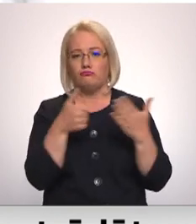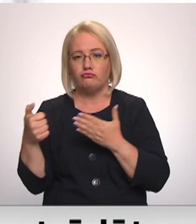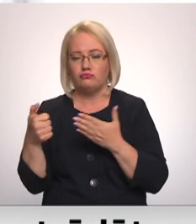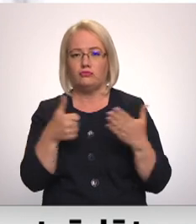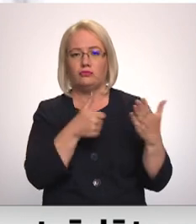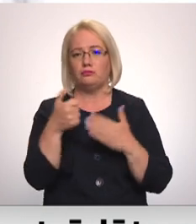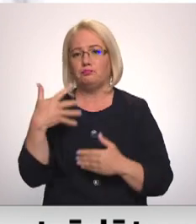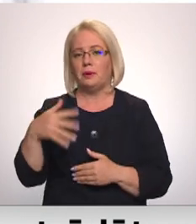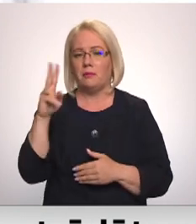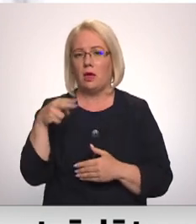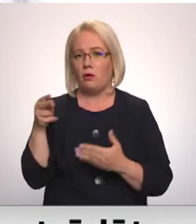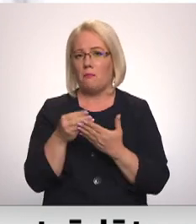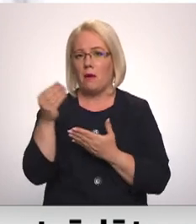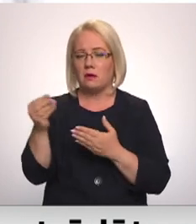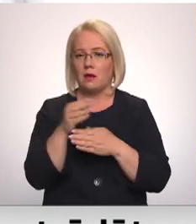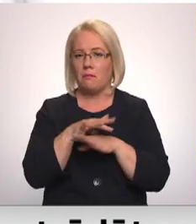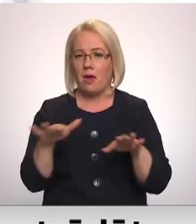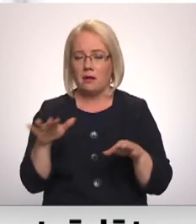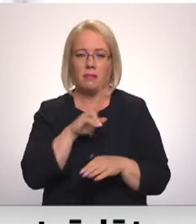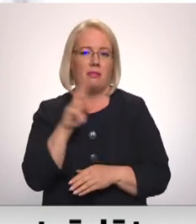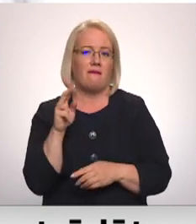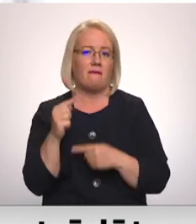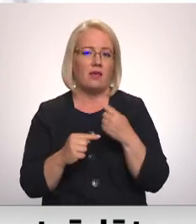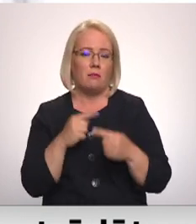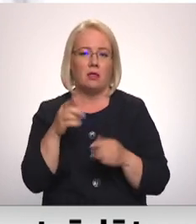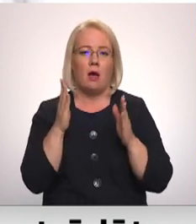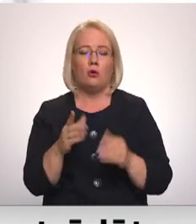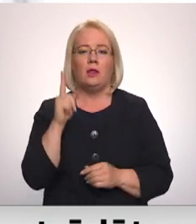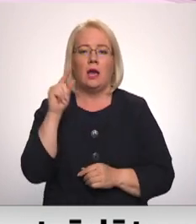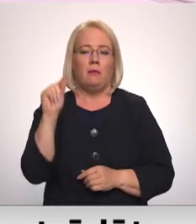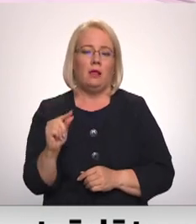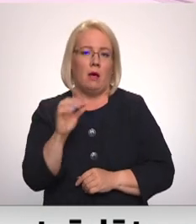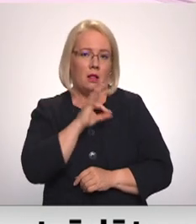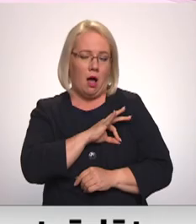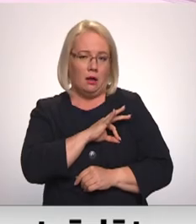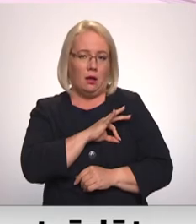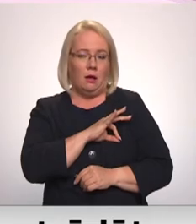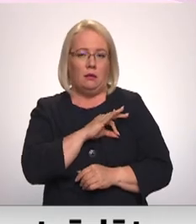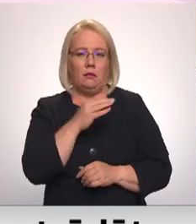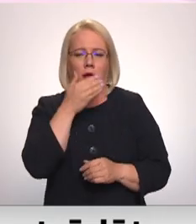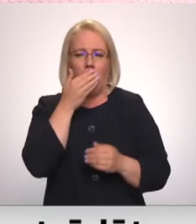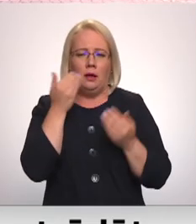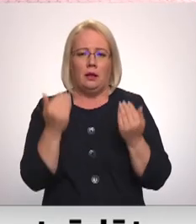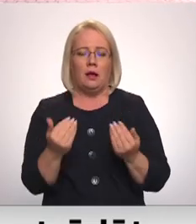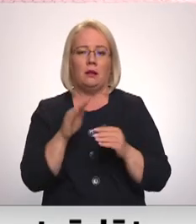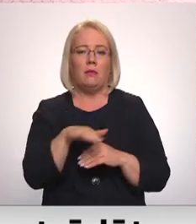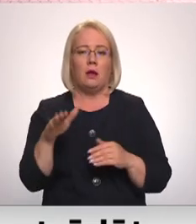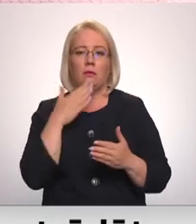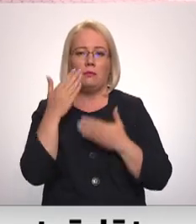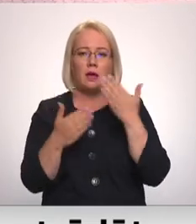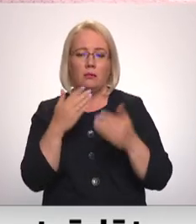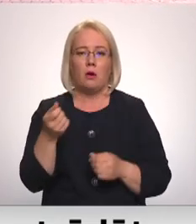650. Tā kā nevienmēr tā būs tikai šī minimālā. Pašlaik bērnu pieteikumu skaits mazliet